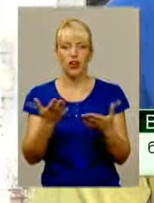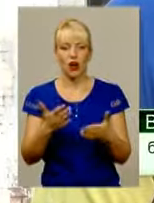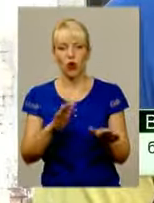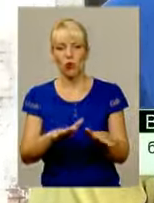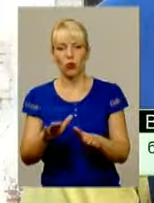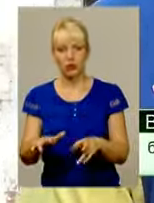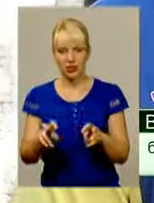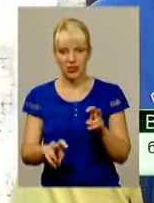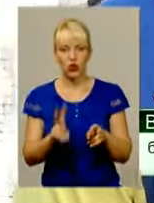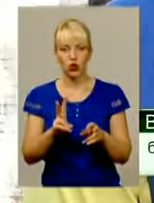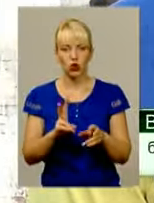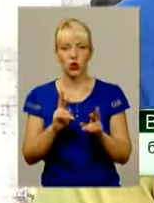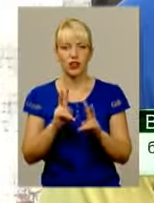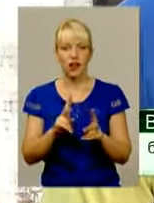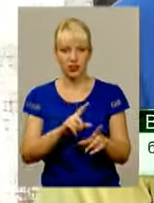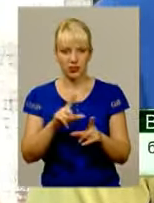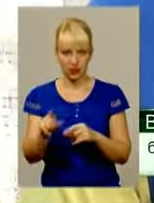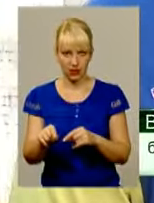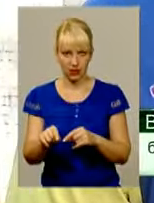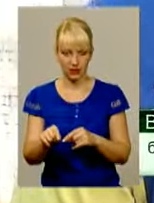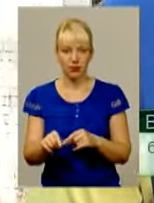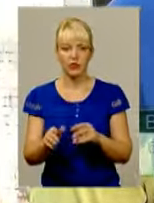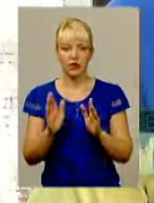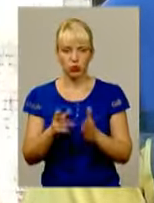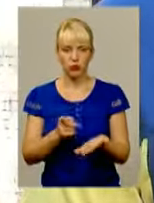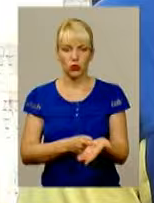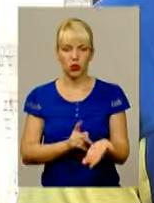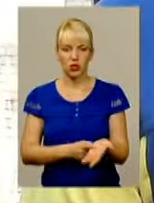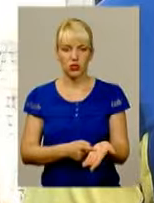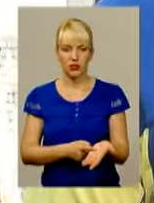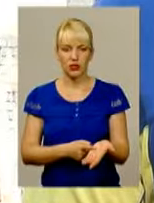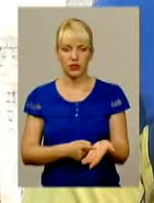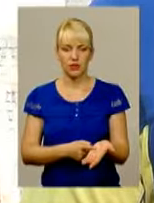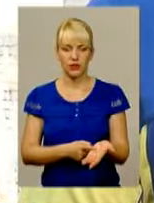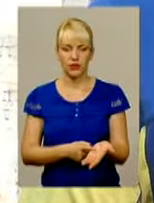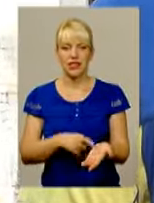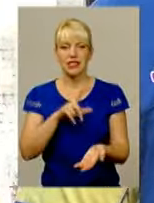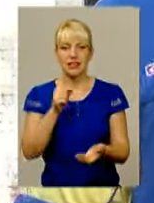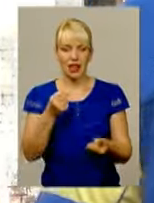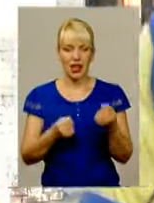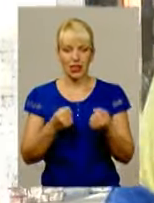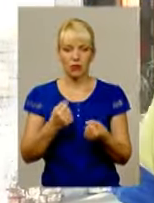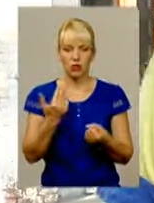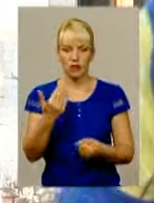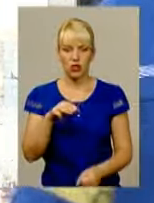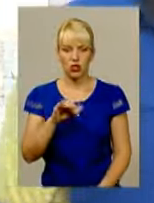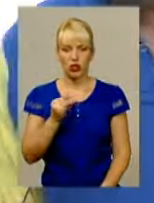хто звідки виїжджав, хто як їхав. Будемо доказувати. Тобто за кермом вашої Тойоти хто був?